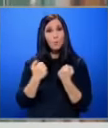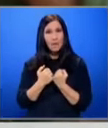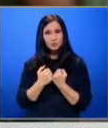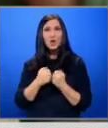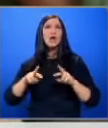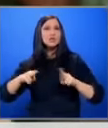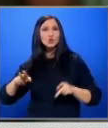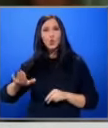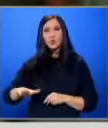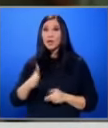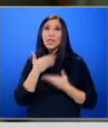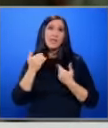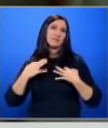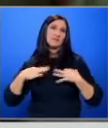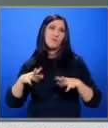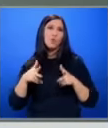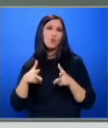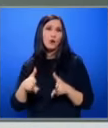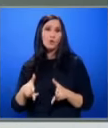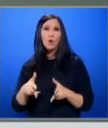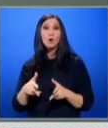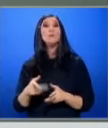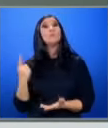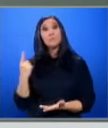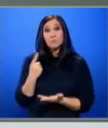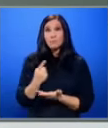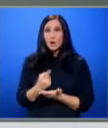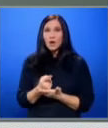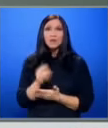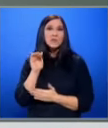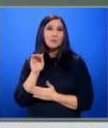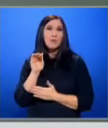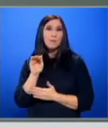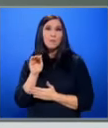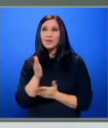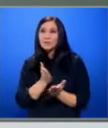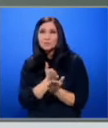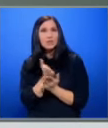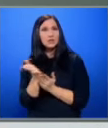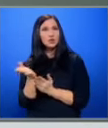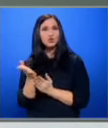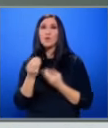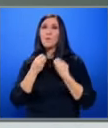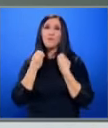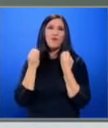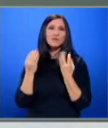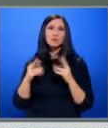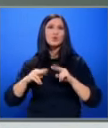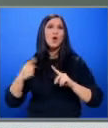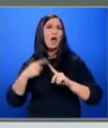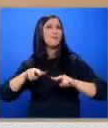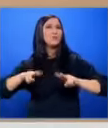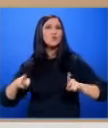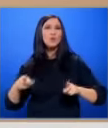За друго дете няма свободно легло И се налага да бъдат Пренасочвани по възможност Към други